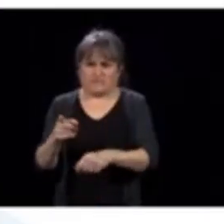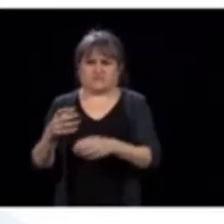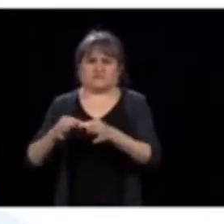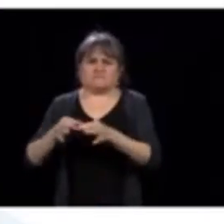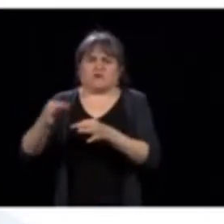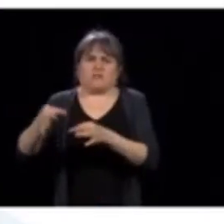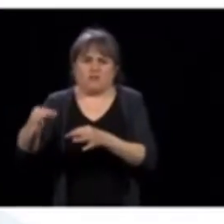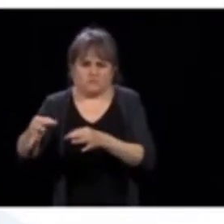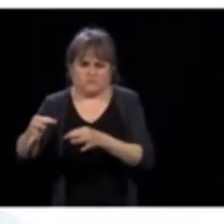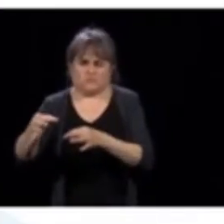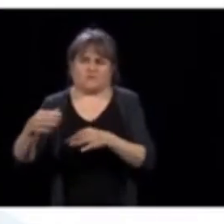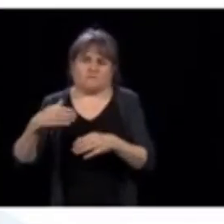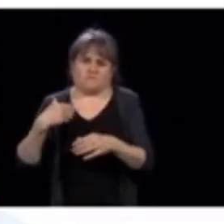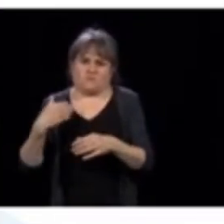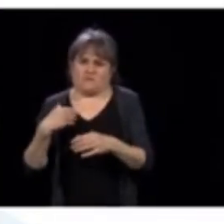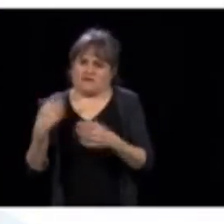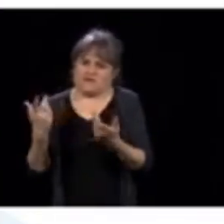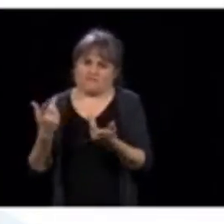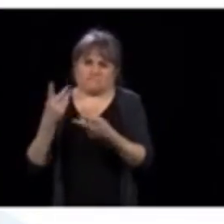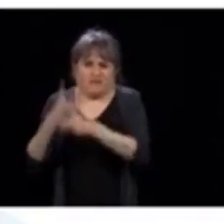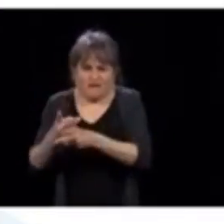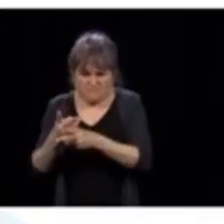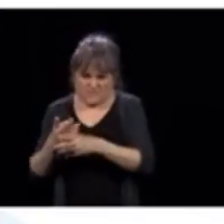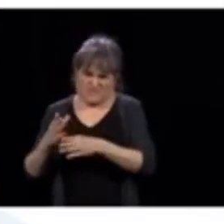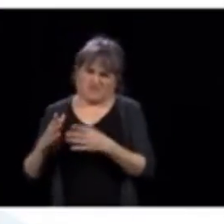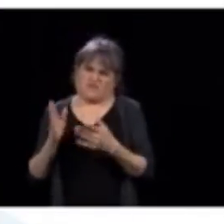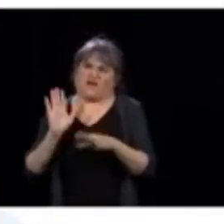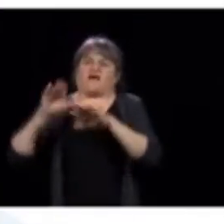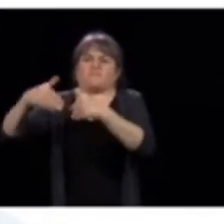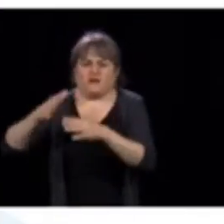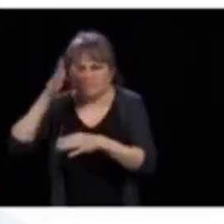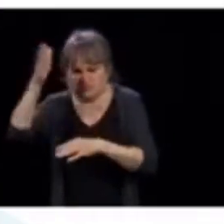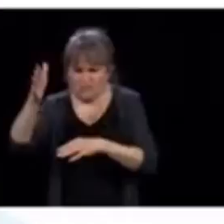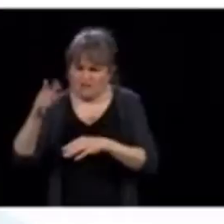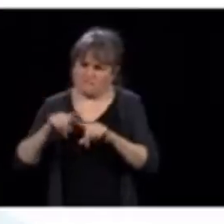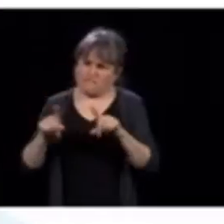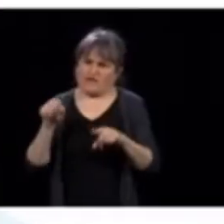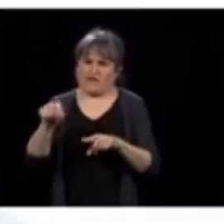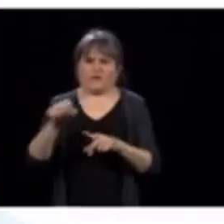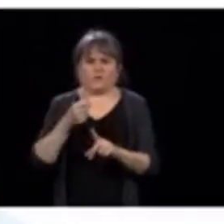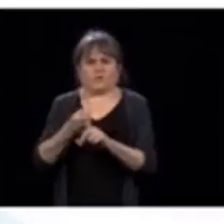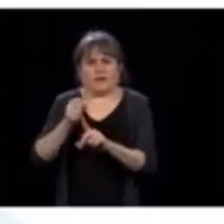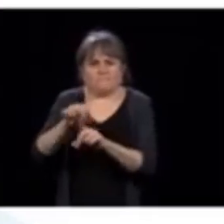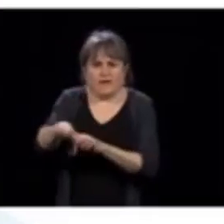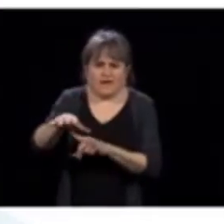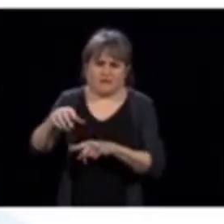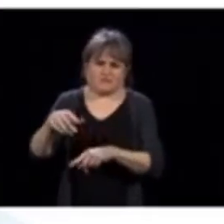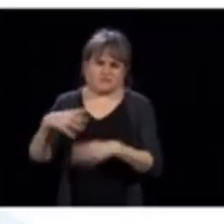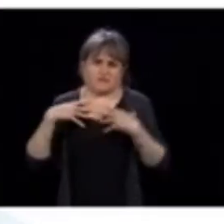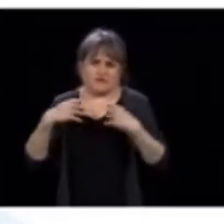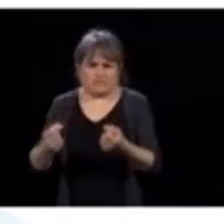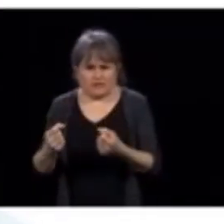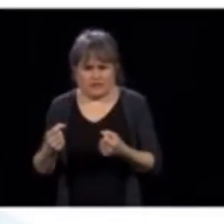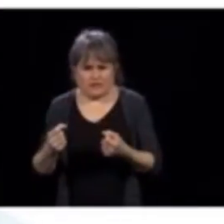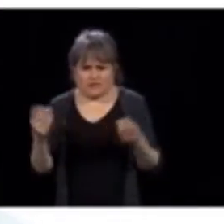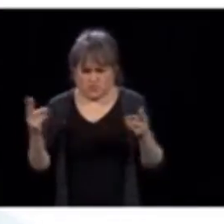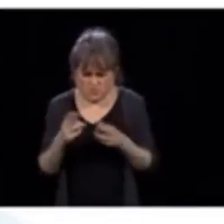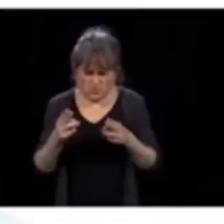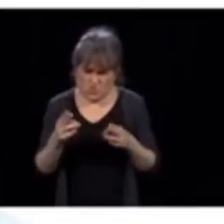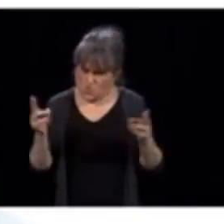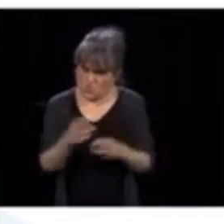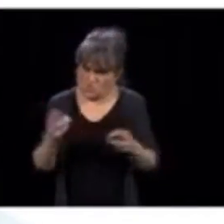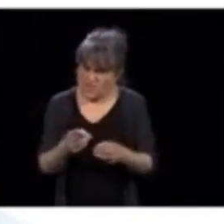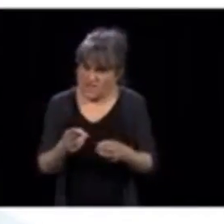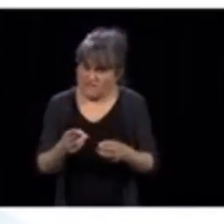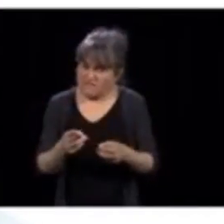leur donner une chirurgie plus tard que prévu. Donc, est-ce qu'on est bien certain qu'il n vraiment pas d'impact sur aucun des soins urgents?-ce que vous êtes